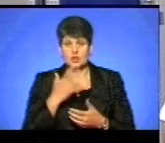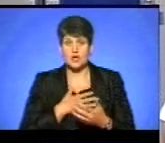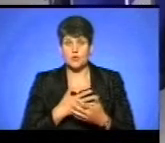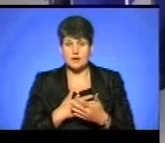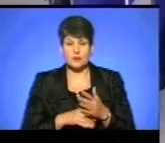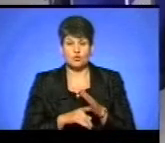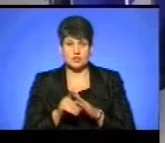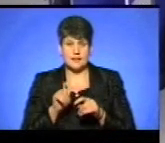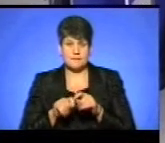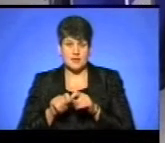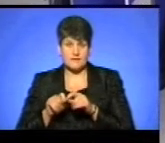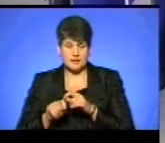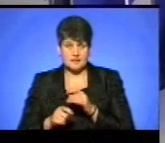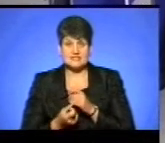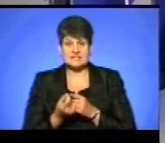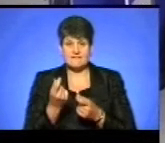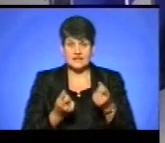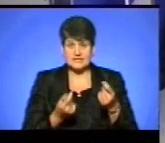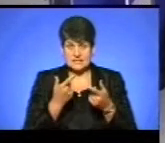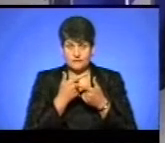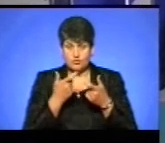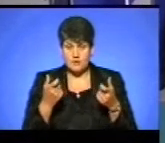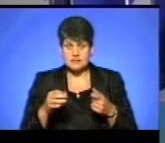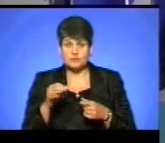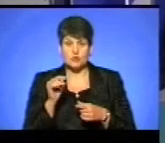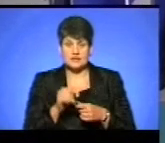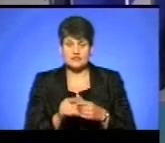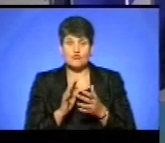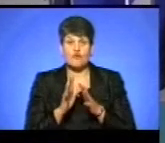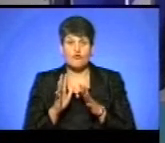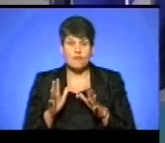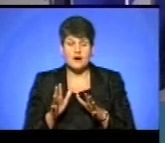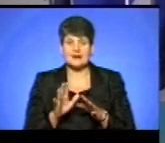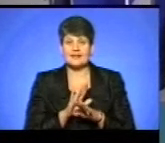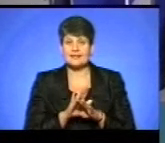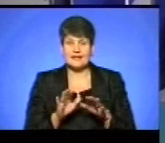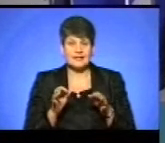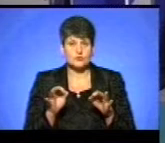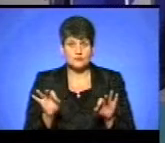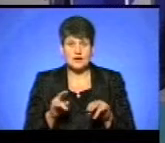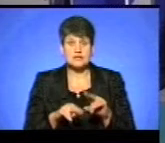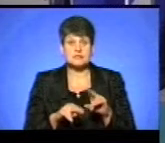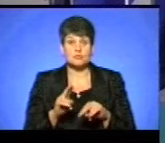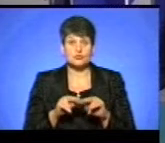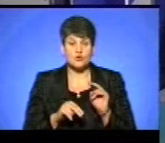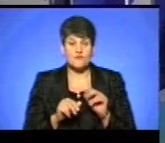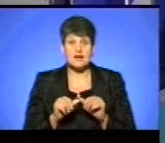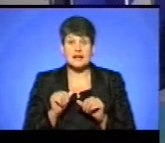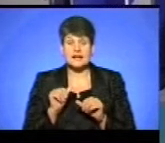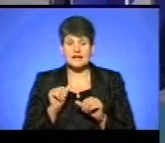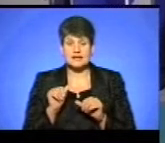перевіряти, і з'явилася інформація про те, що в парку не передбачається, не дозволяється ніяка забудова, крім